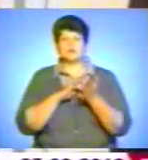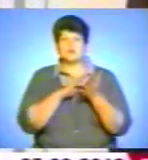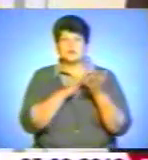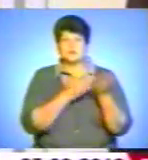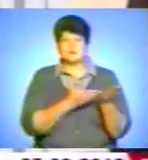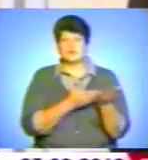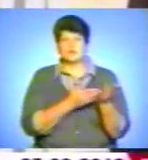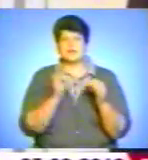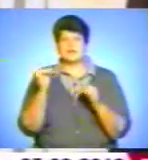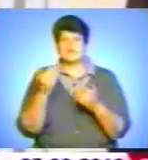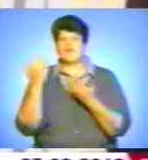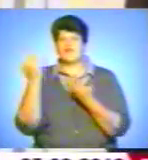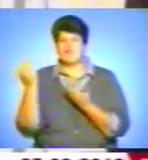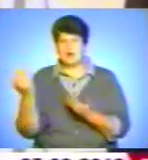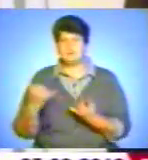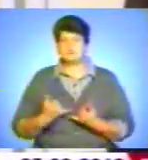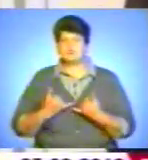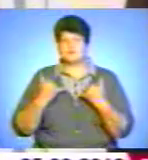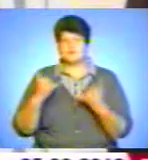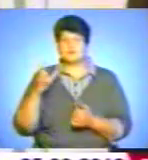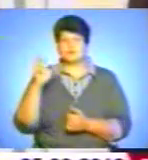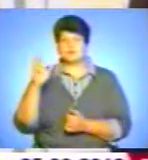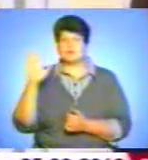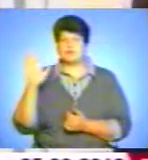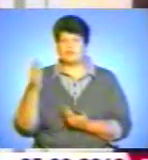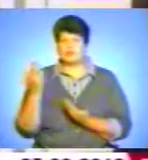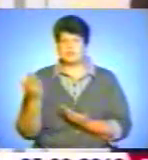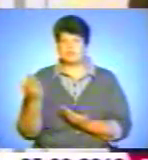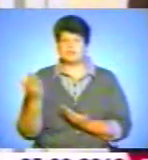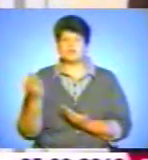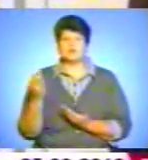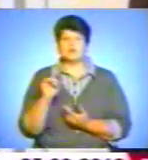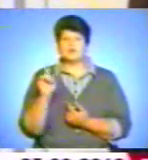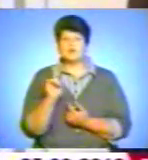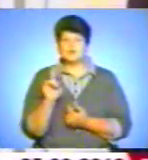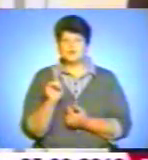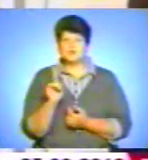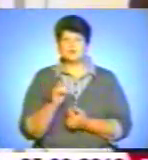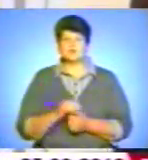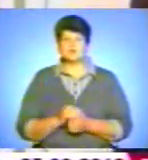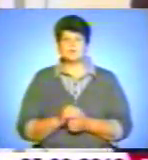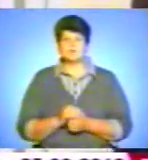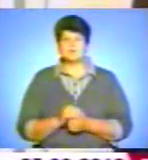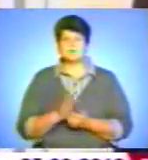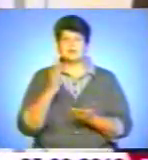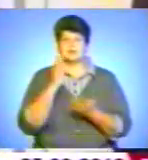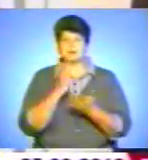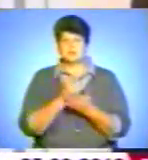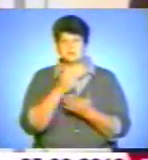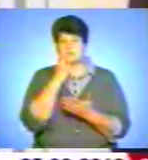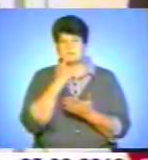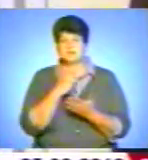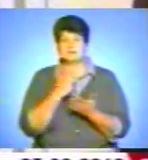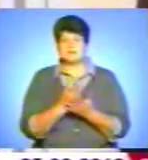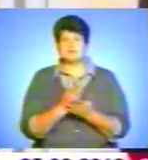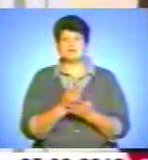вам, шановний Богдан Володимирович, що намічаються ті лінії